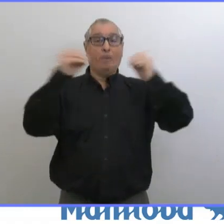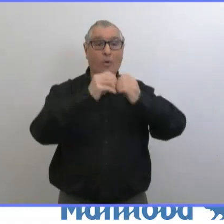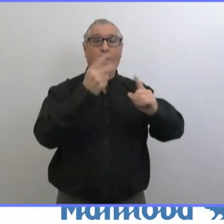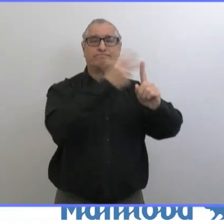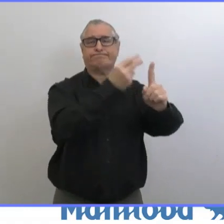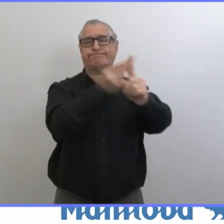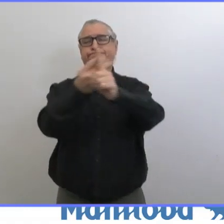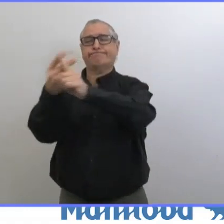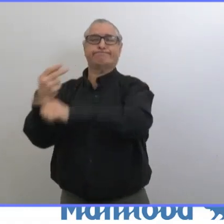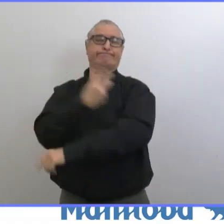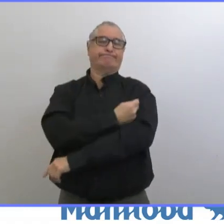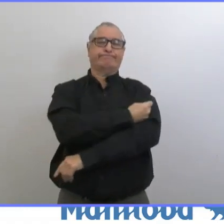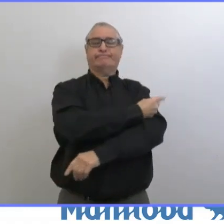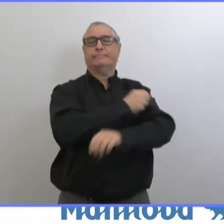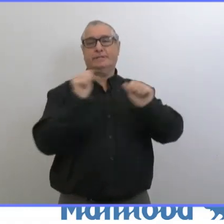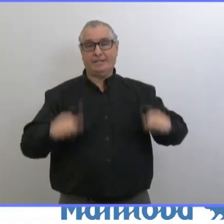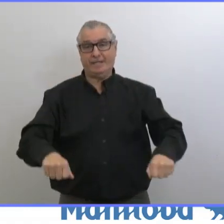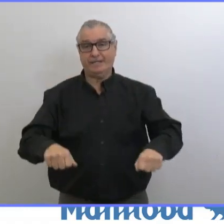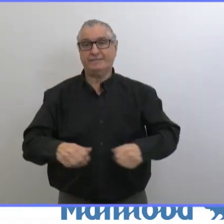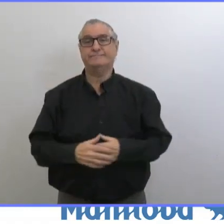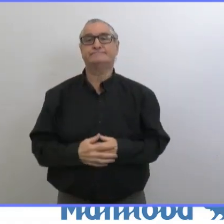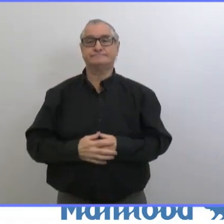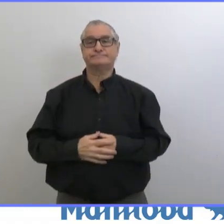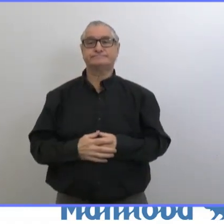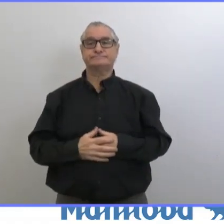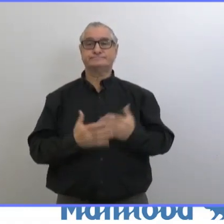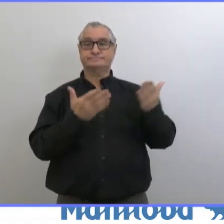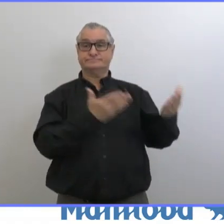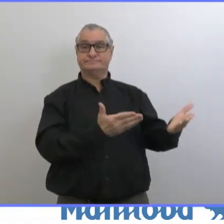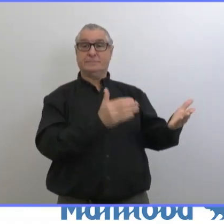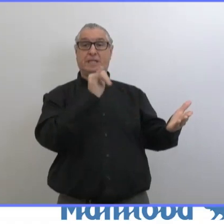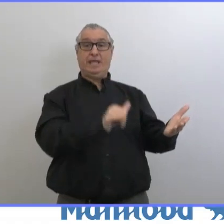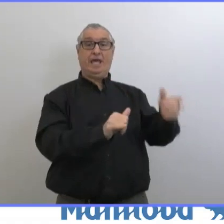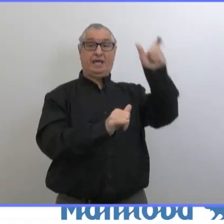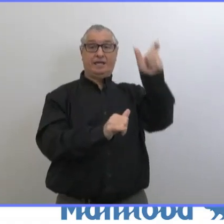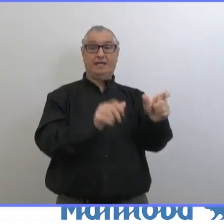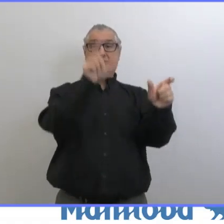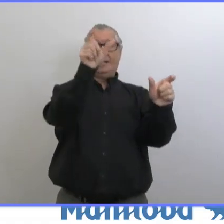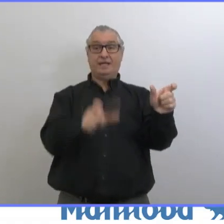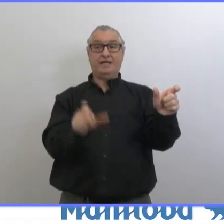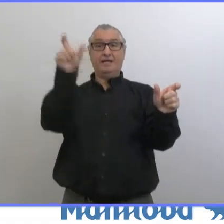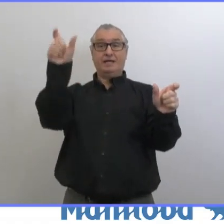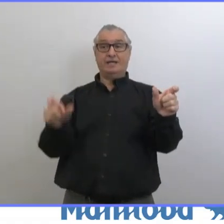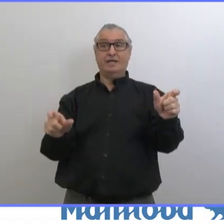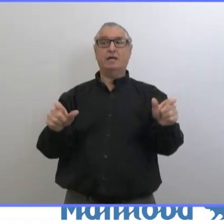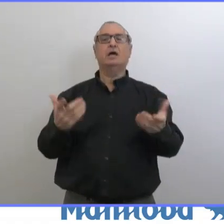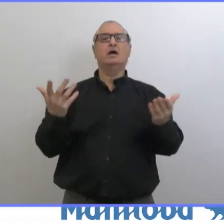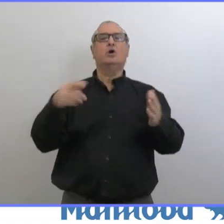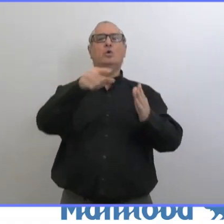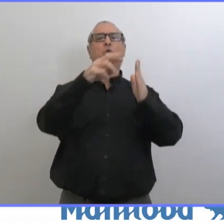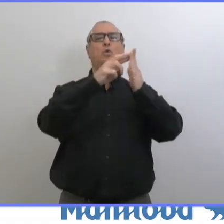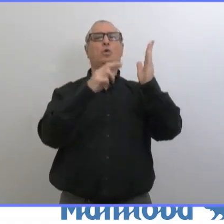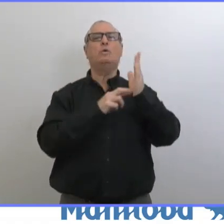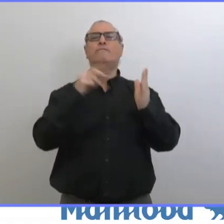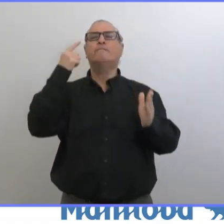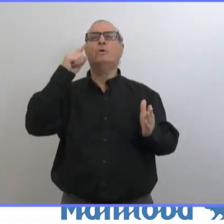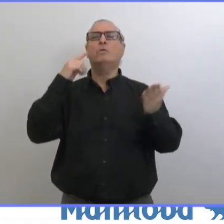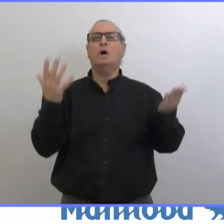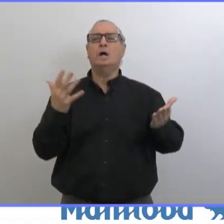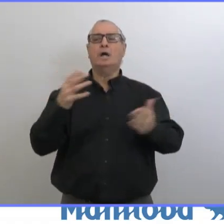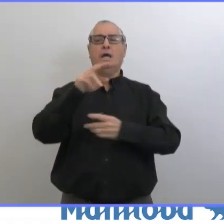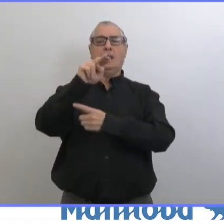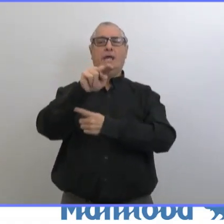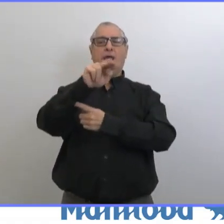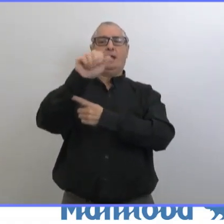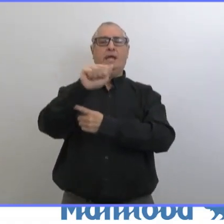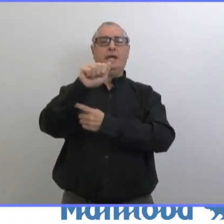Donc, ça, c'est un aperçu de la prise de décision. Le comité national donne des lignes